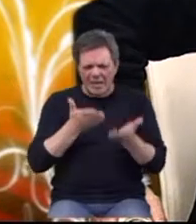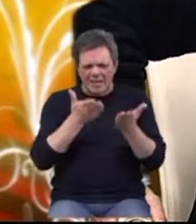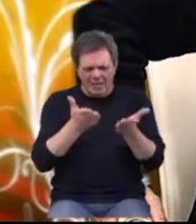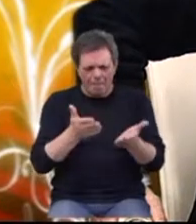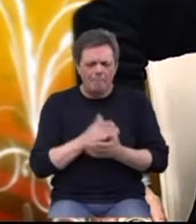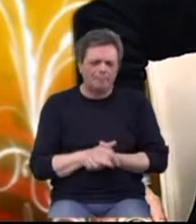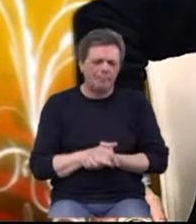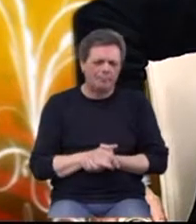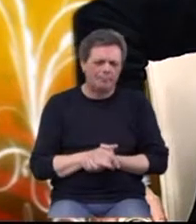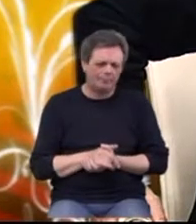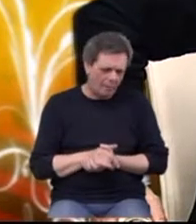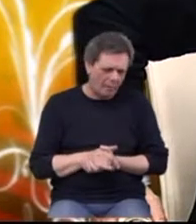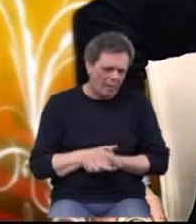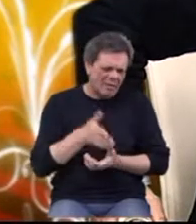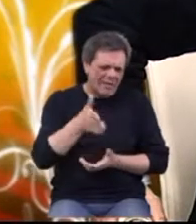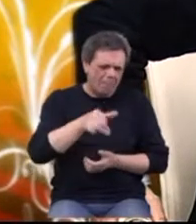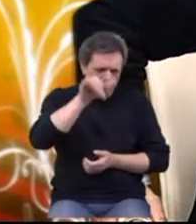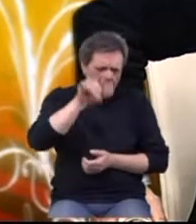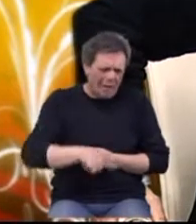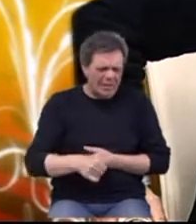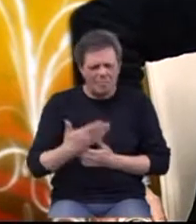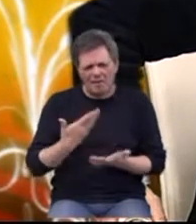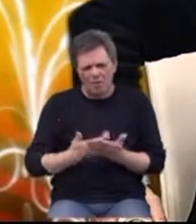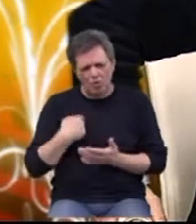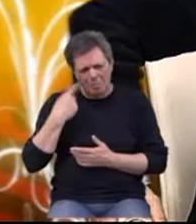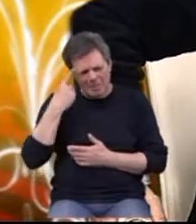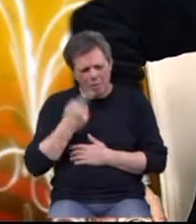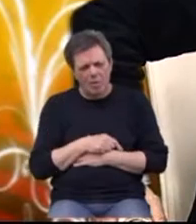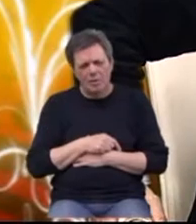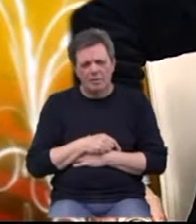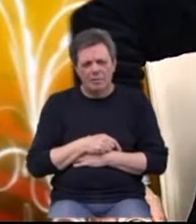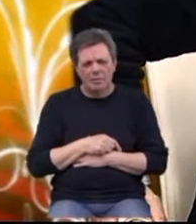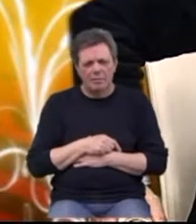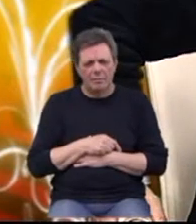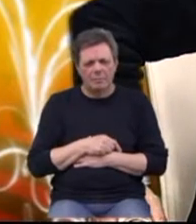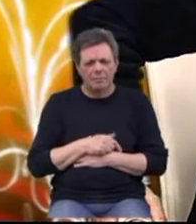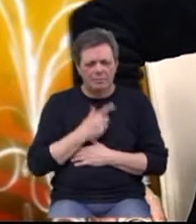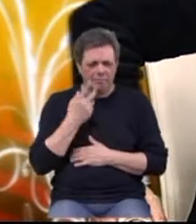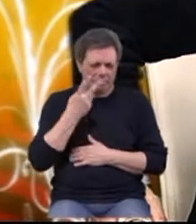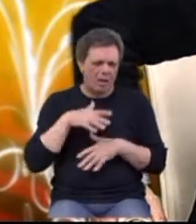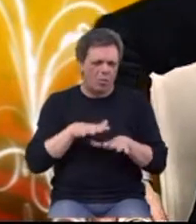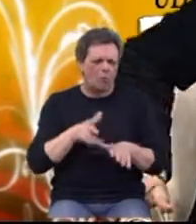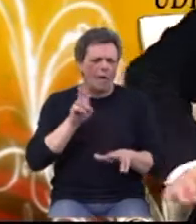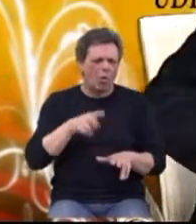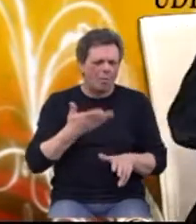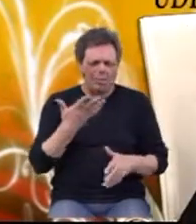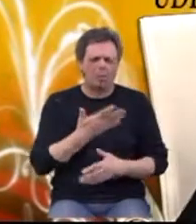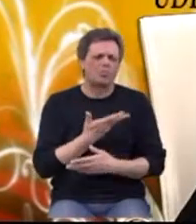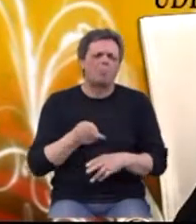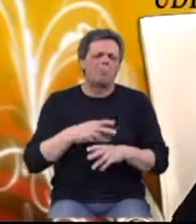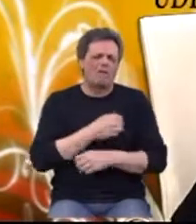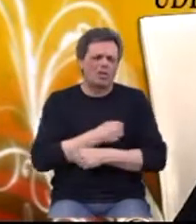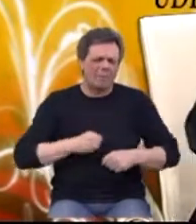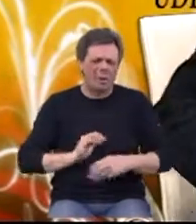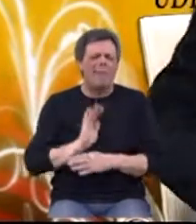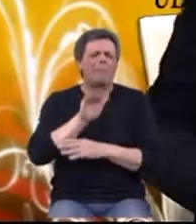operativnih zahvata jer mislimo da je ljudima koji imaju tu ekstremnu debljinu iznad